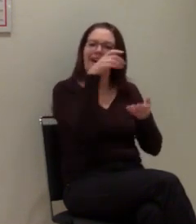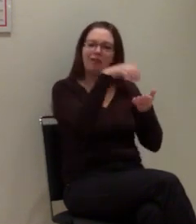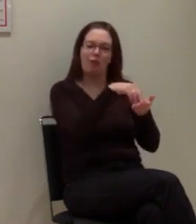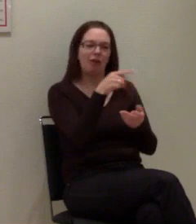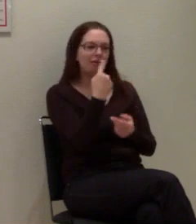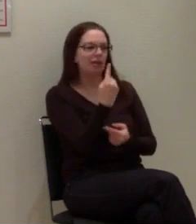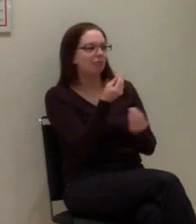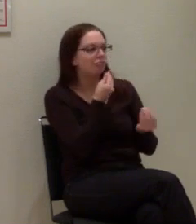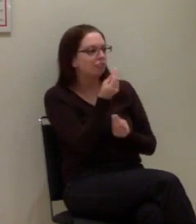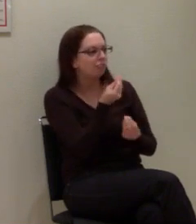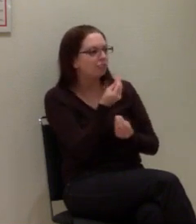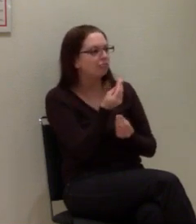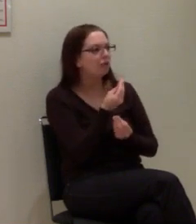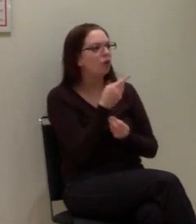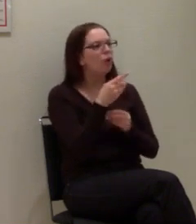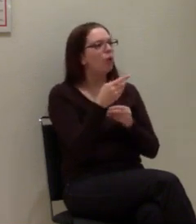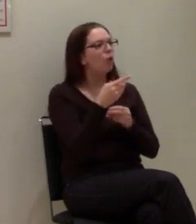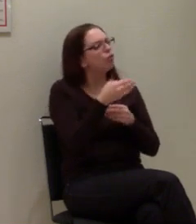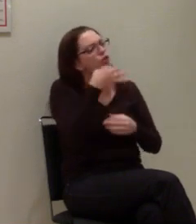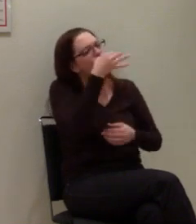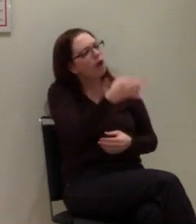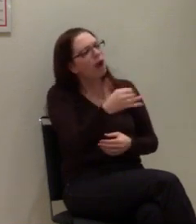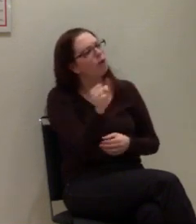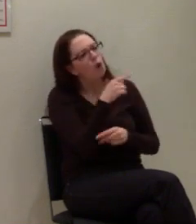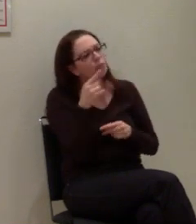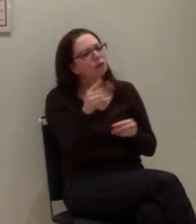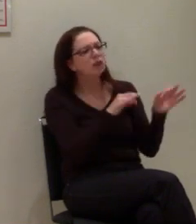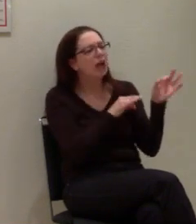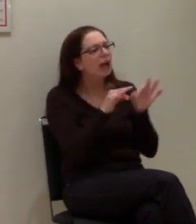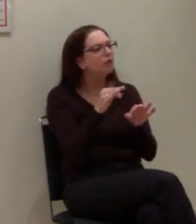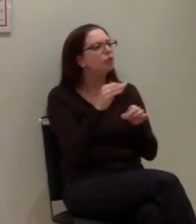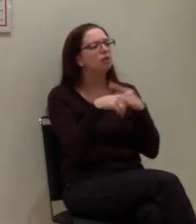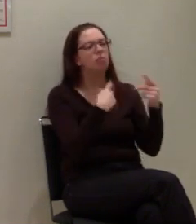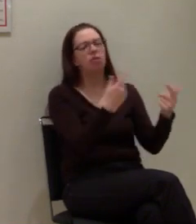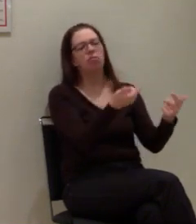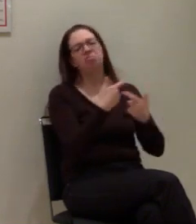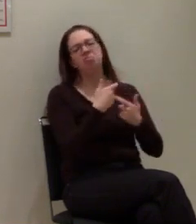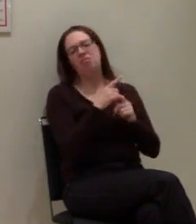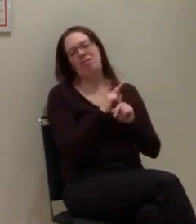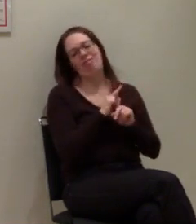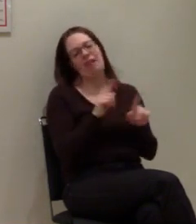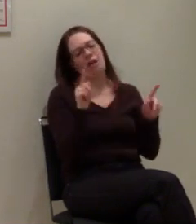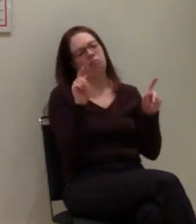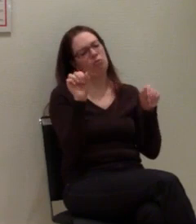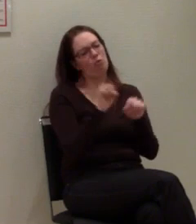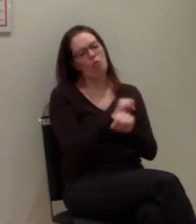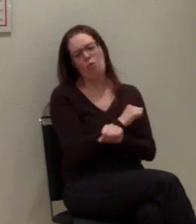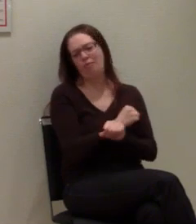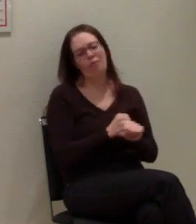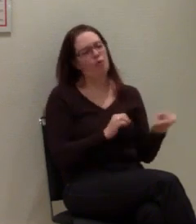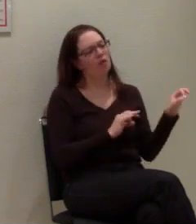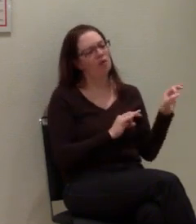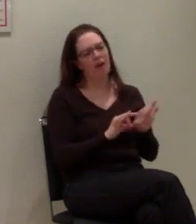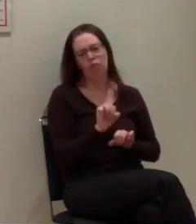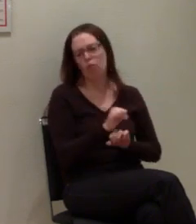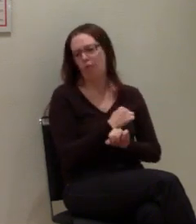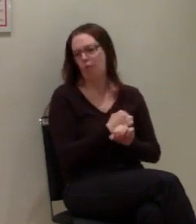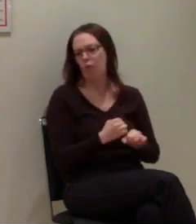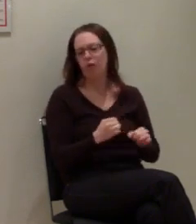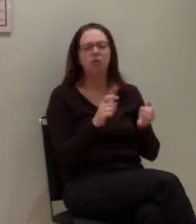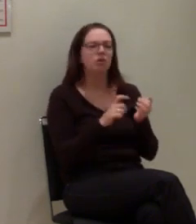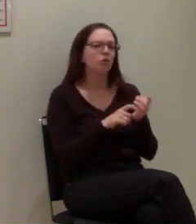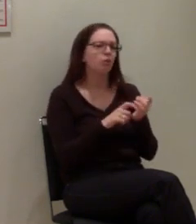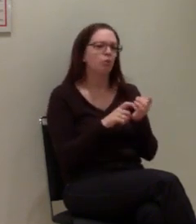Und dort hörte man immer wieder die Begründung, nee, den SMS-Notruf können wir überhaupt nicht einführen, das geht gar nicht, weil die